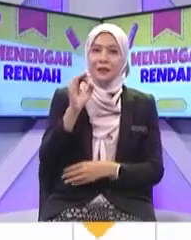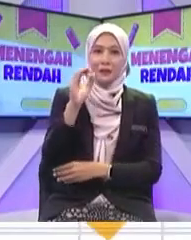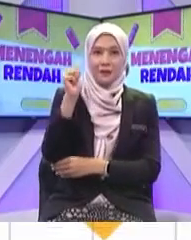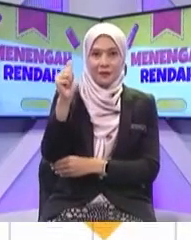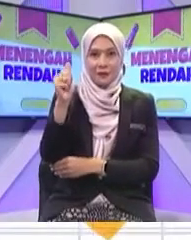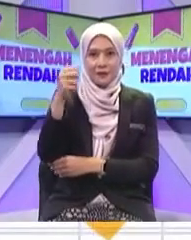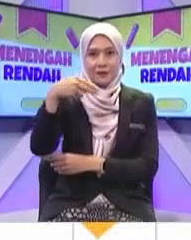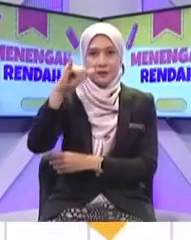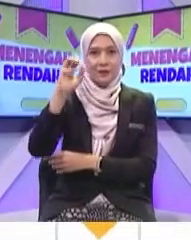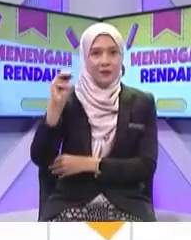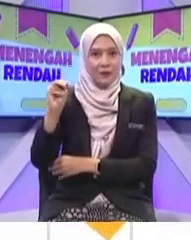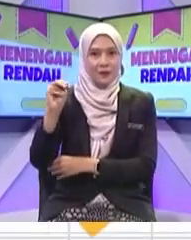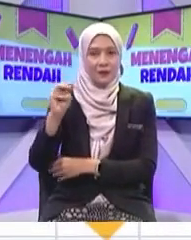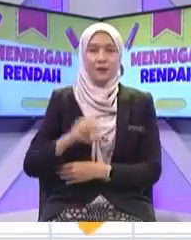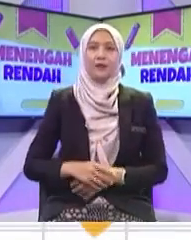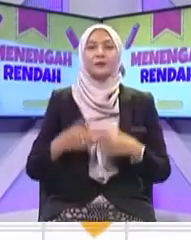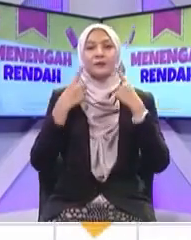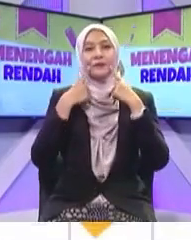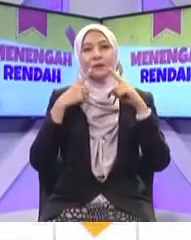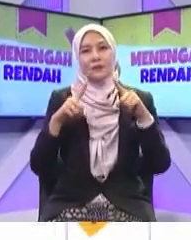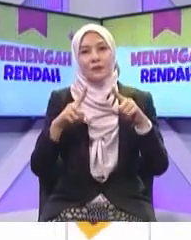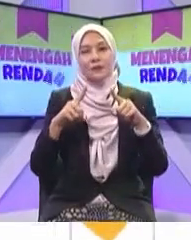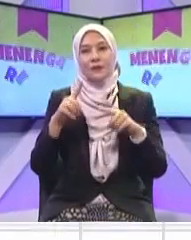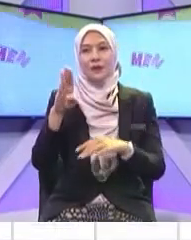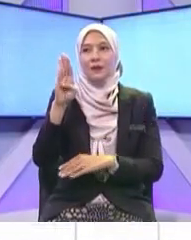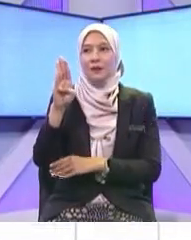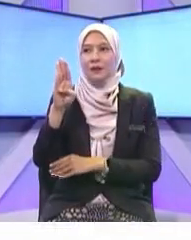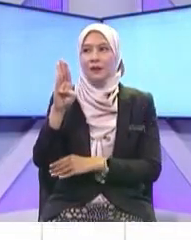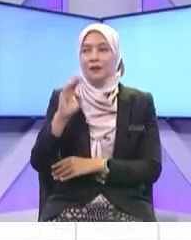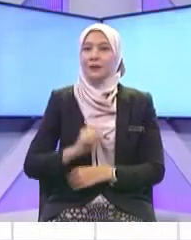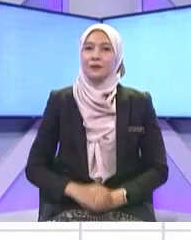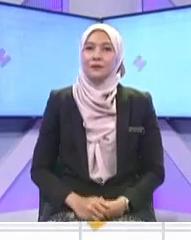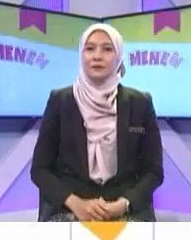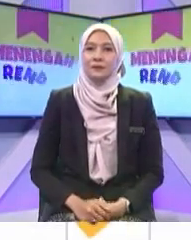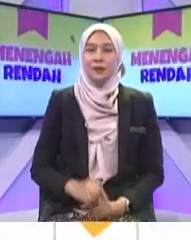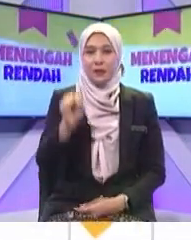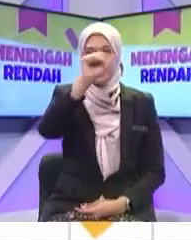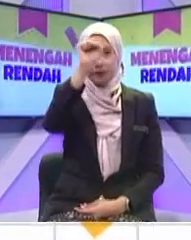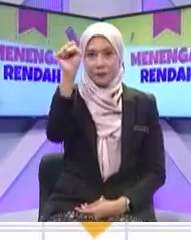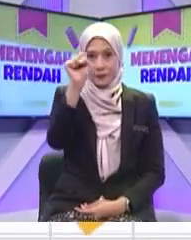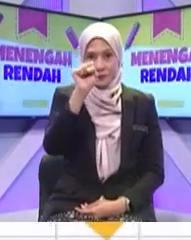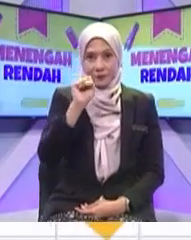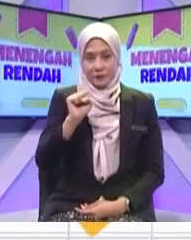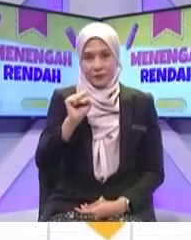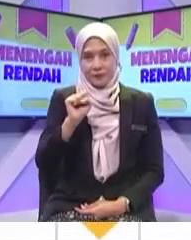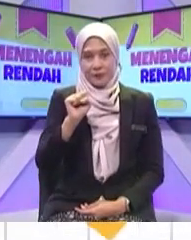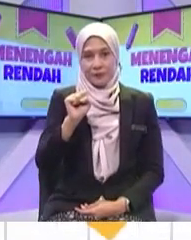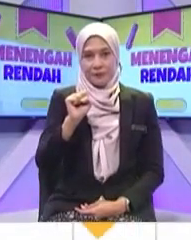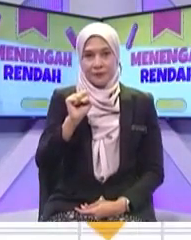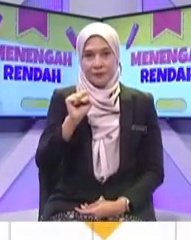Fahim B Telegraf Baca dulu Fahim soalan dia Soalan dan berikan jawapan Berikan jawapan Baca soalan